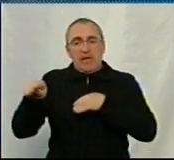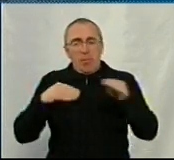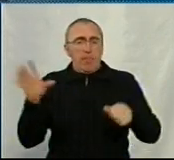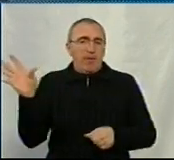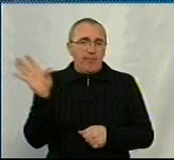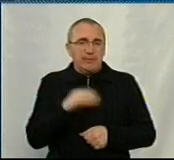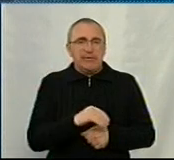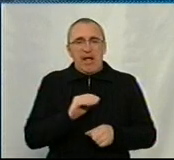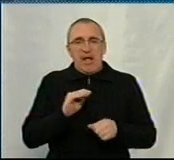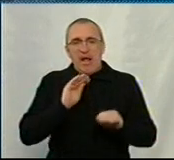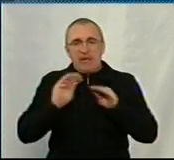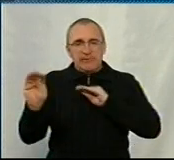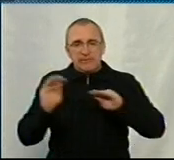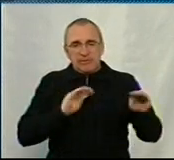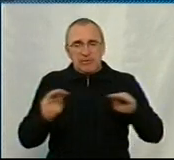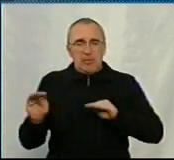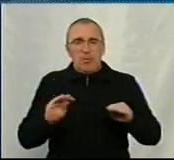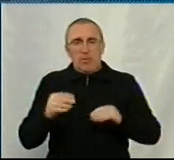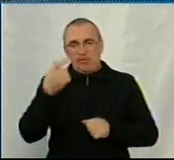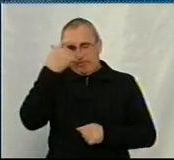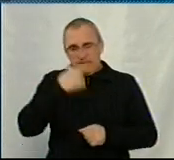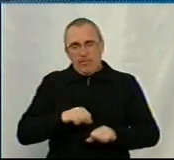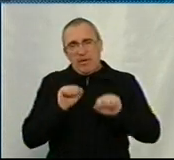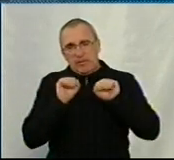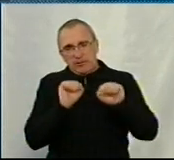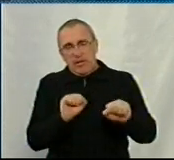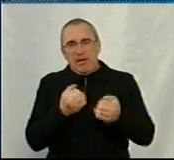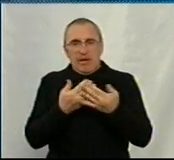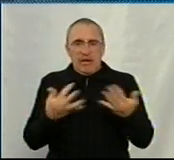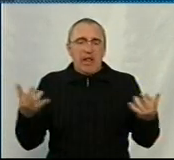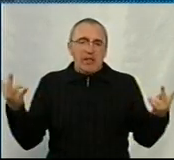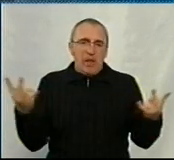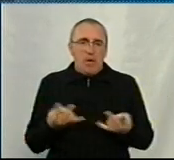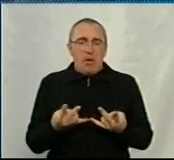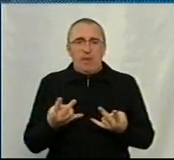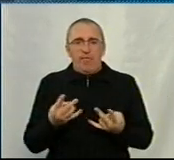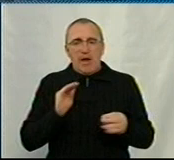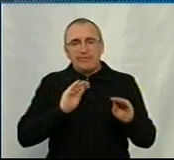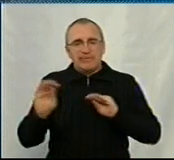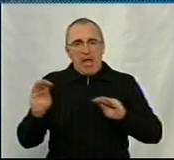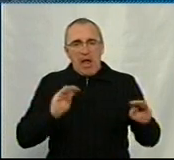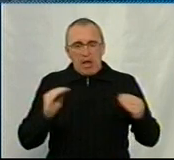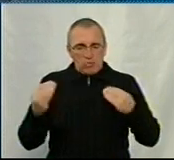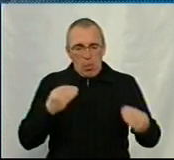засобів ідеального захисту, закупівля всіх інших необхідних засобів для